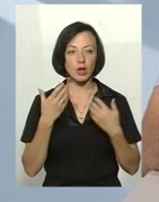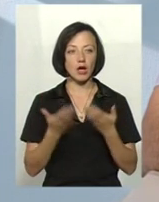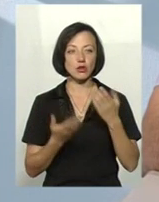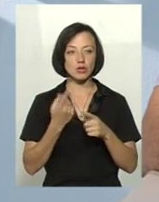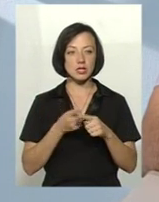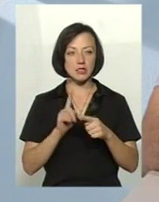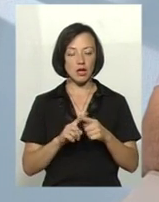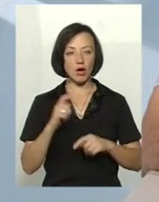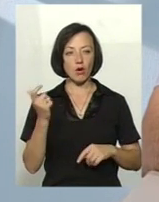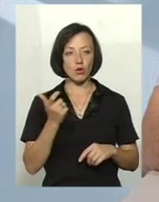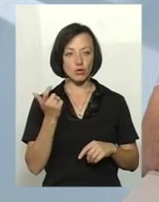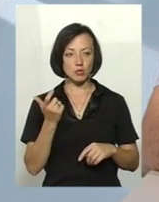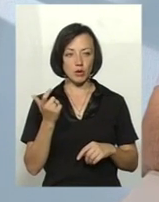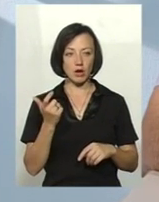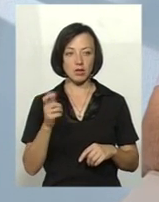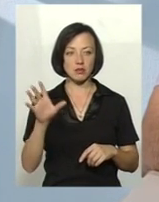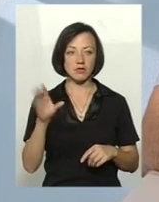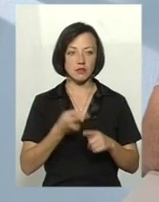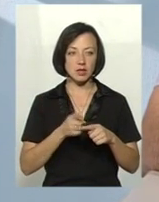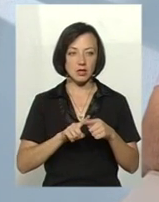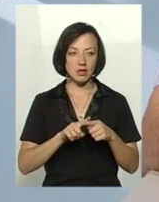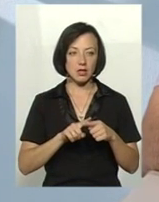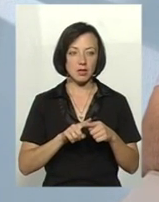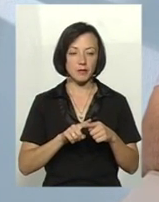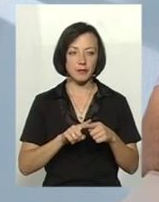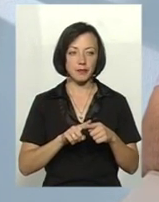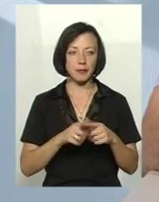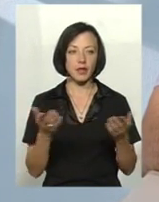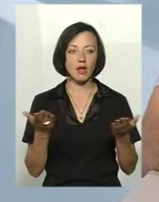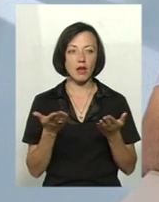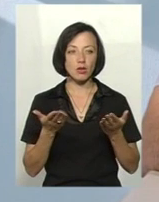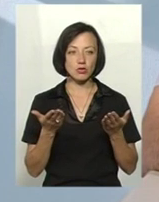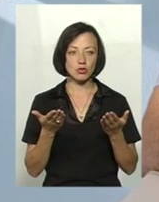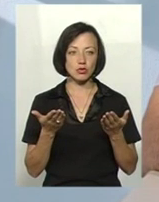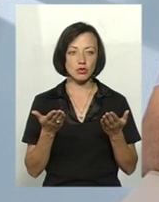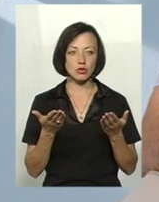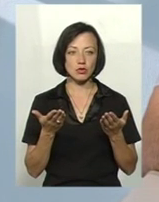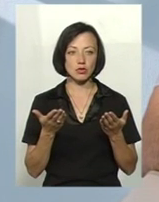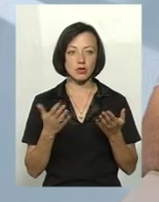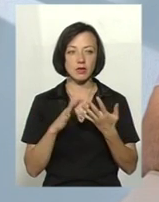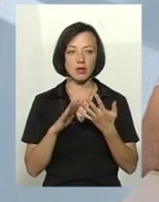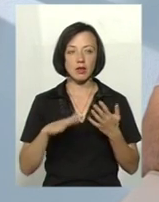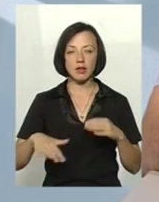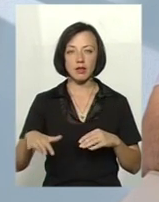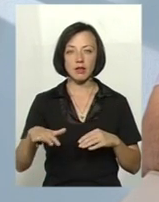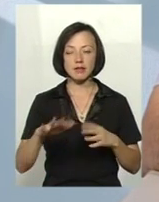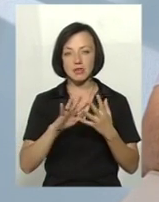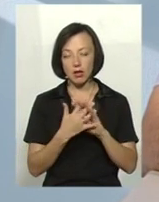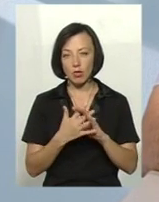якщо це господарство, то в даному господарстві, якщо це в якомусь населеному пункті, то в населений пункт повністю